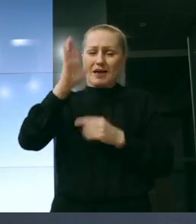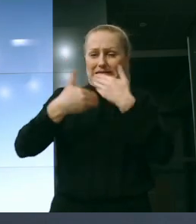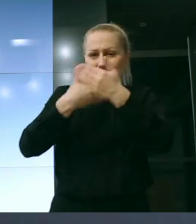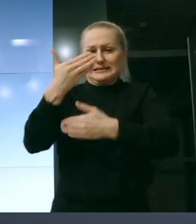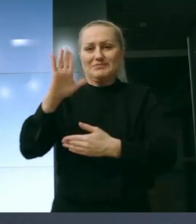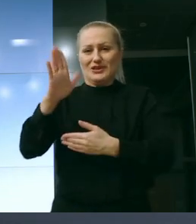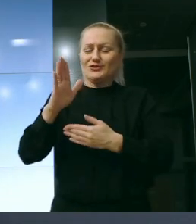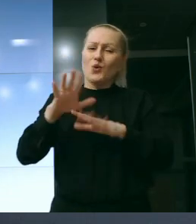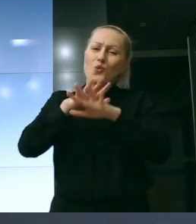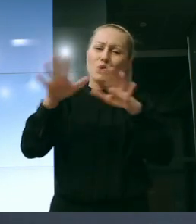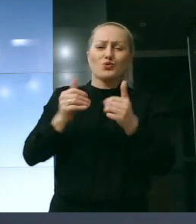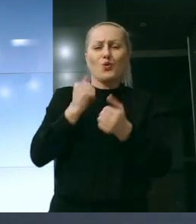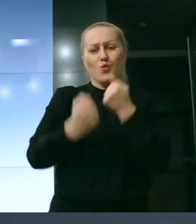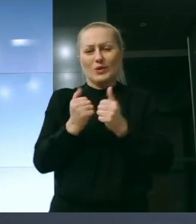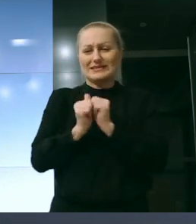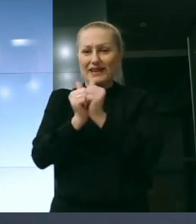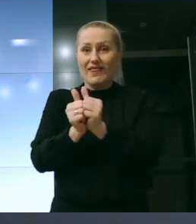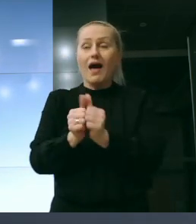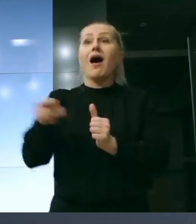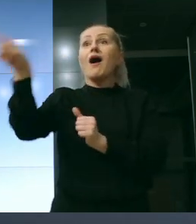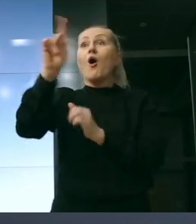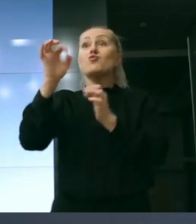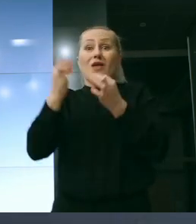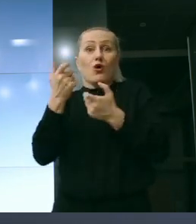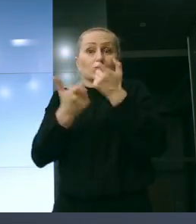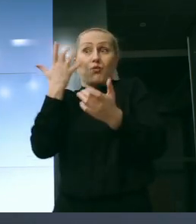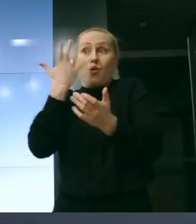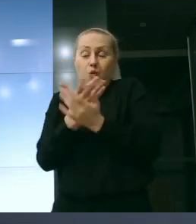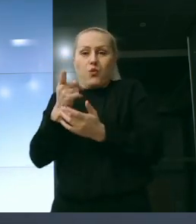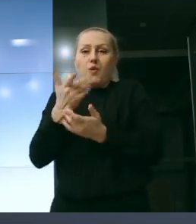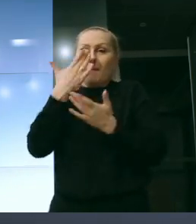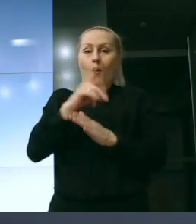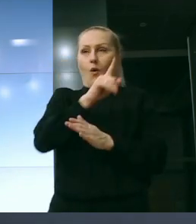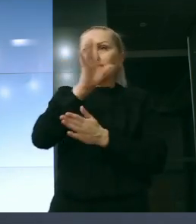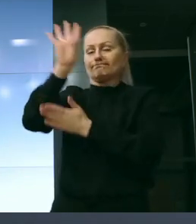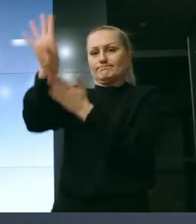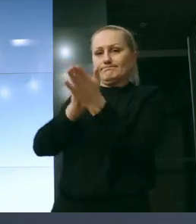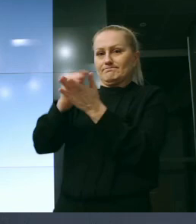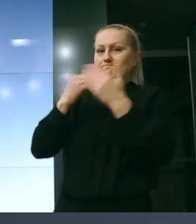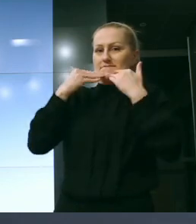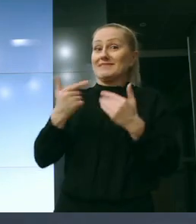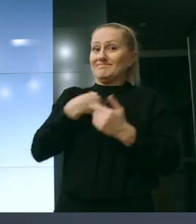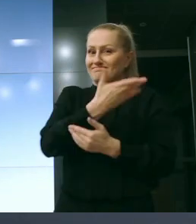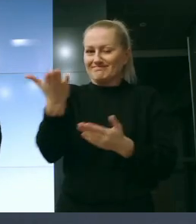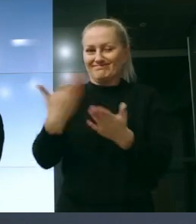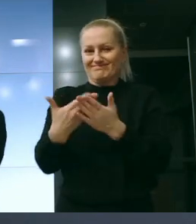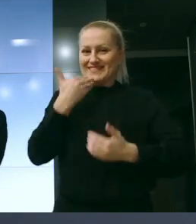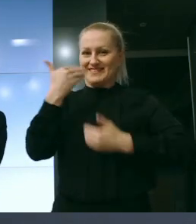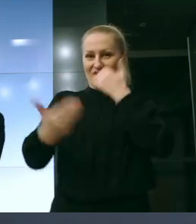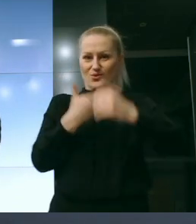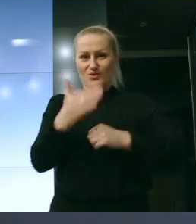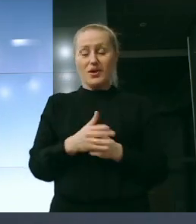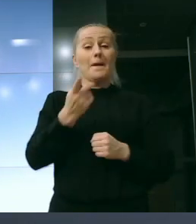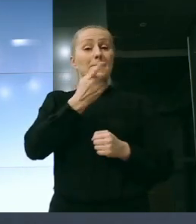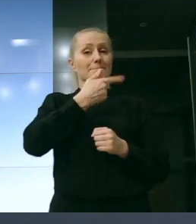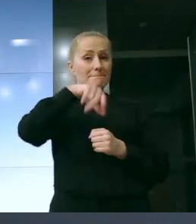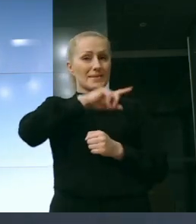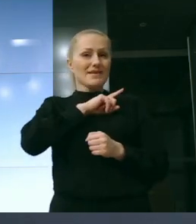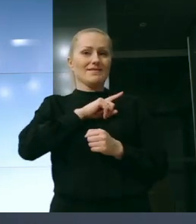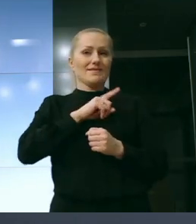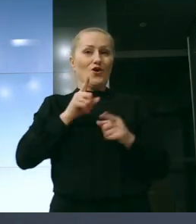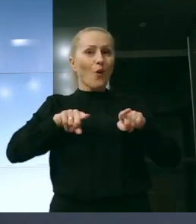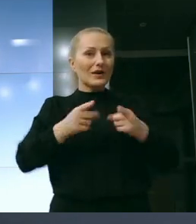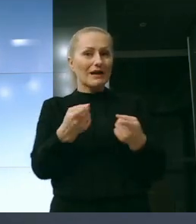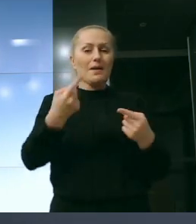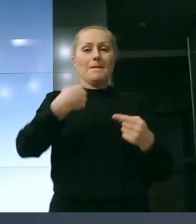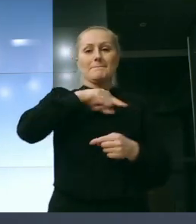doskonałym przykładem i inspiracją dla nich wszystkich i tu Wam bardzo, bardzo gratuluję. Cieszę się też bardzo, że my jako organizatorzy i